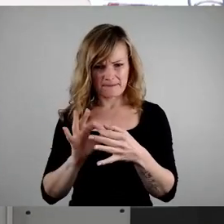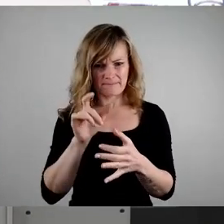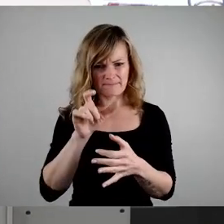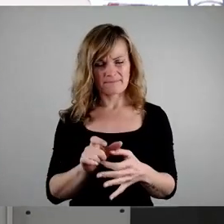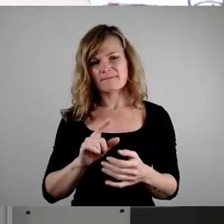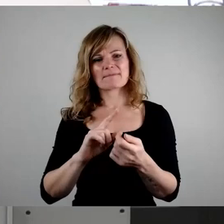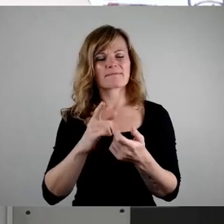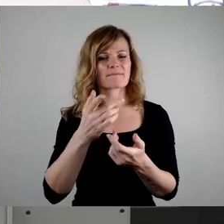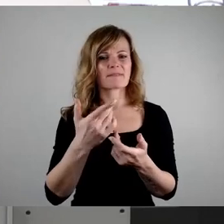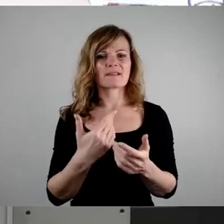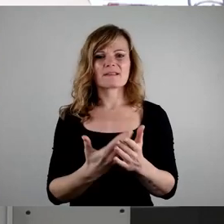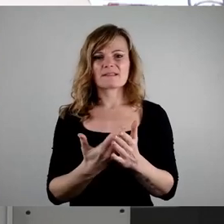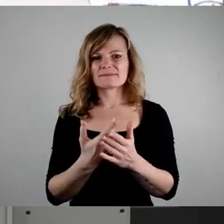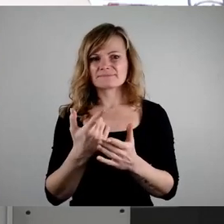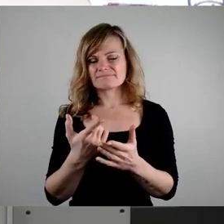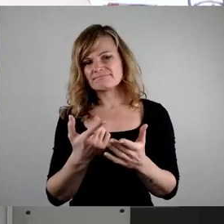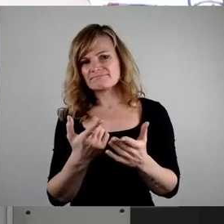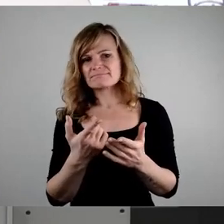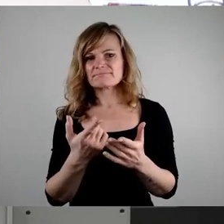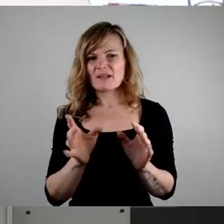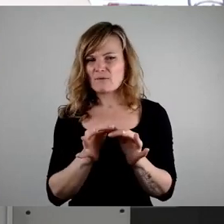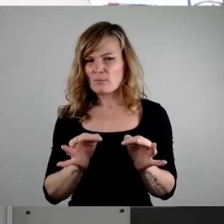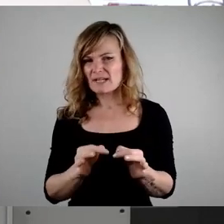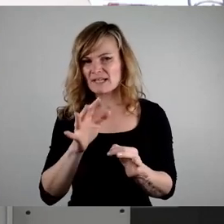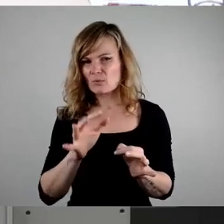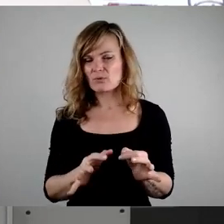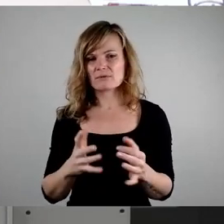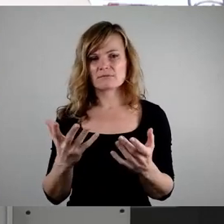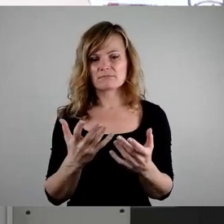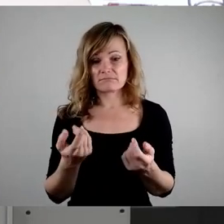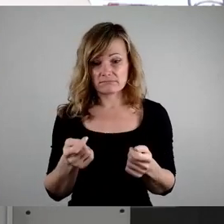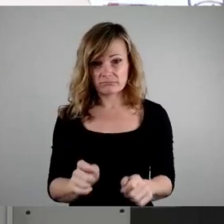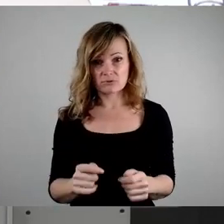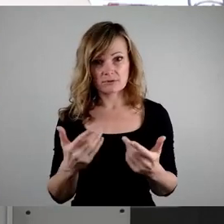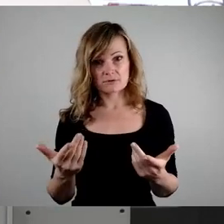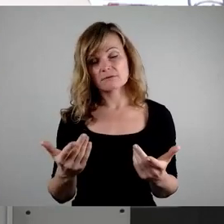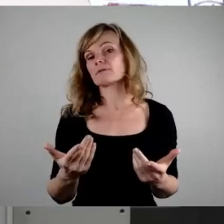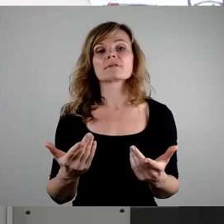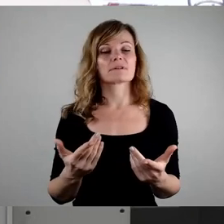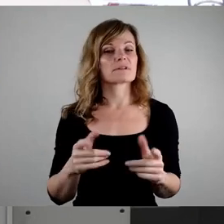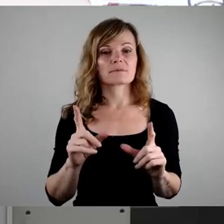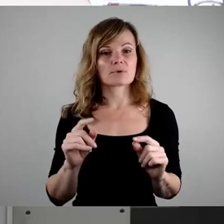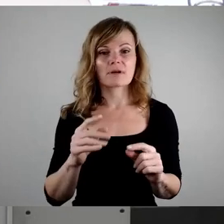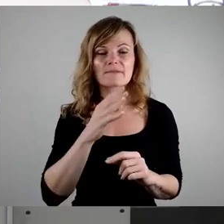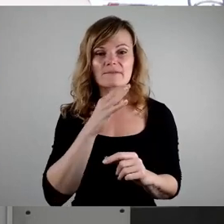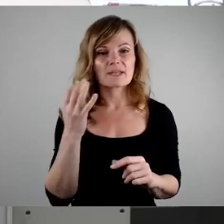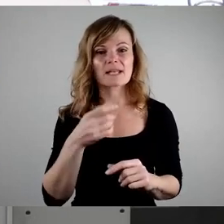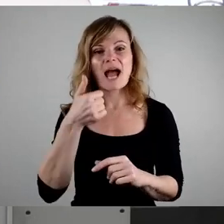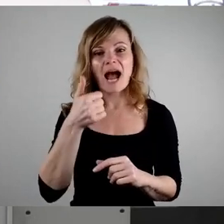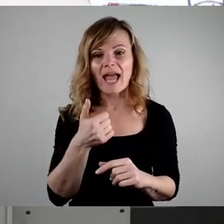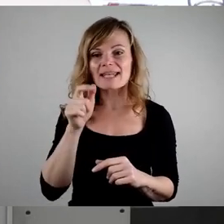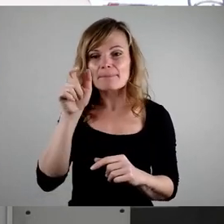Häuserportfolio der WED diese Formulierung der Dissidenten hier heute beschließen, dann entstehen ganz, ganz viele Ein-Personen